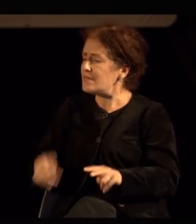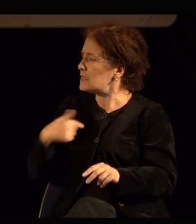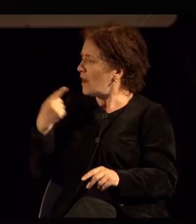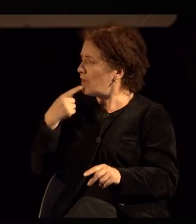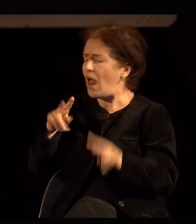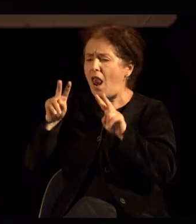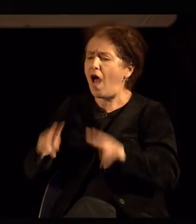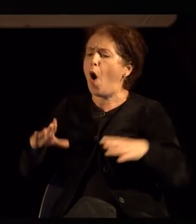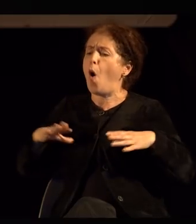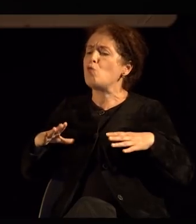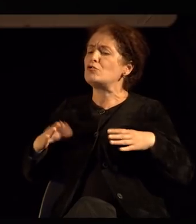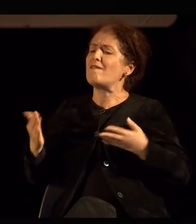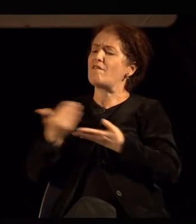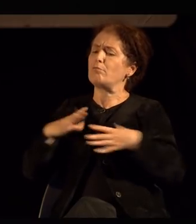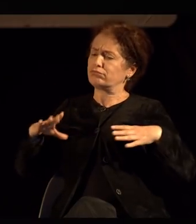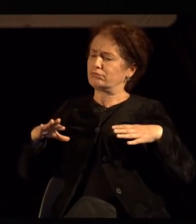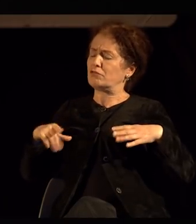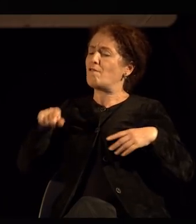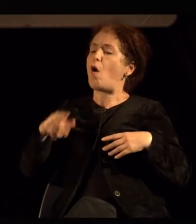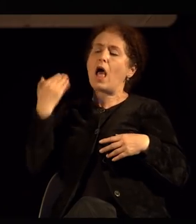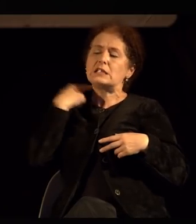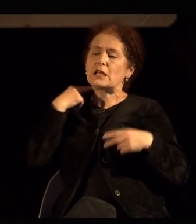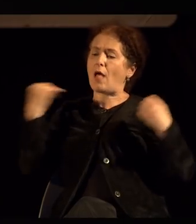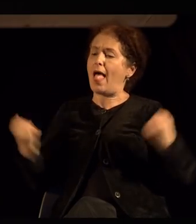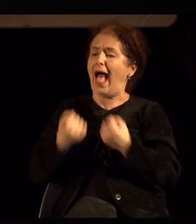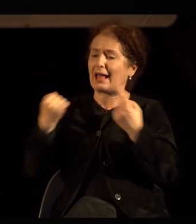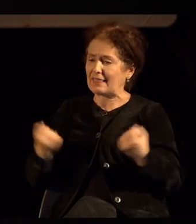оживам во тие активности.